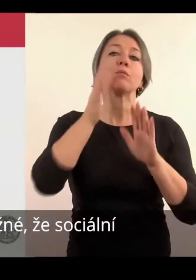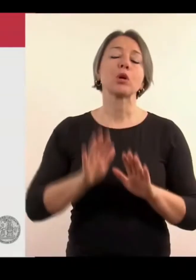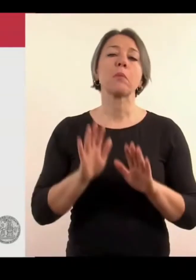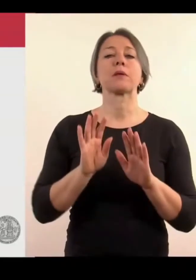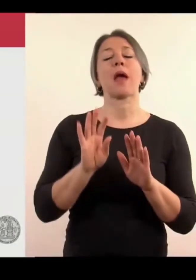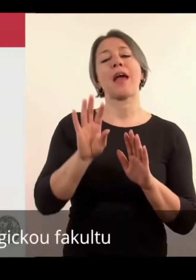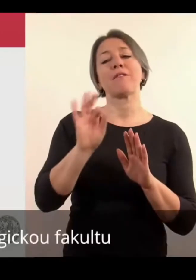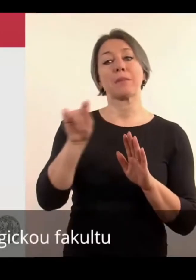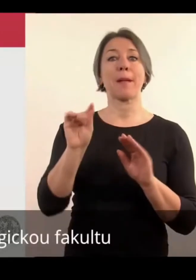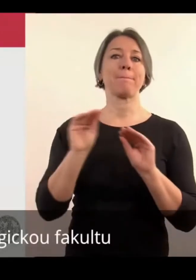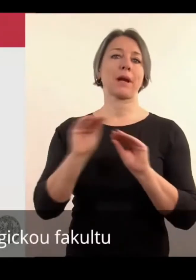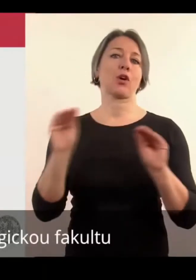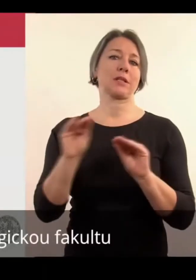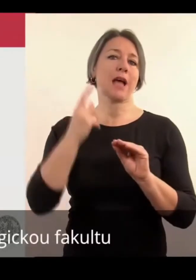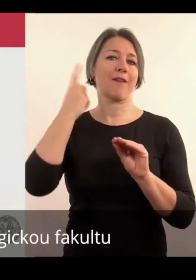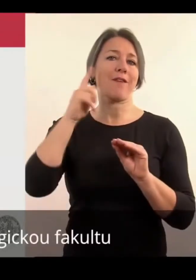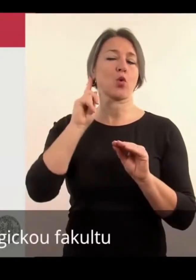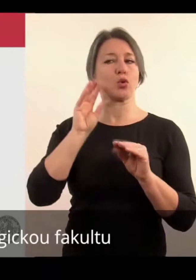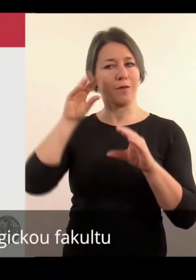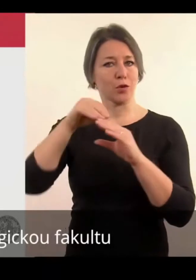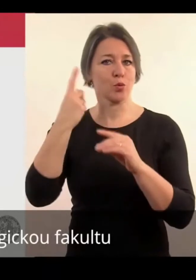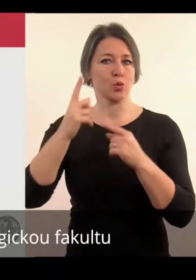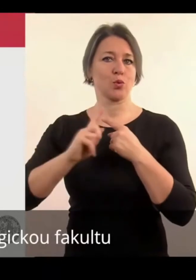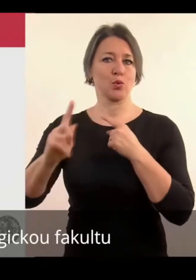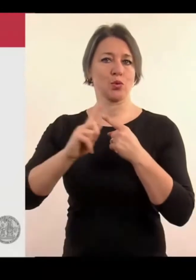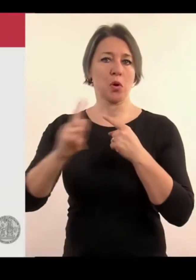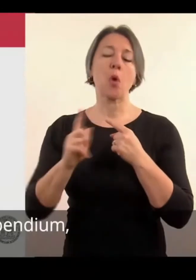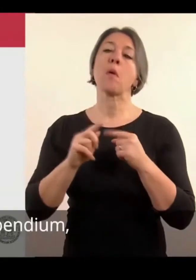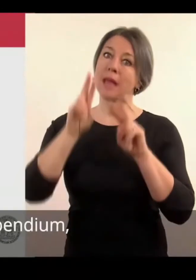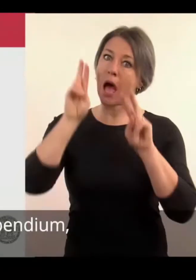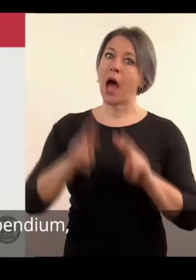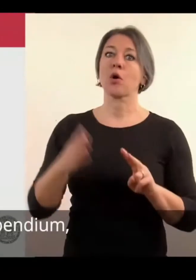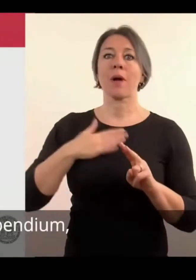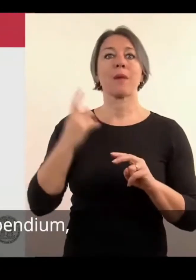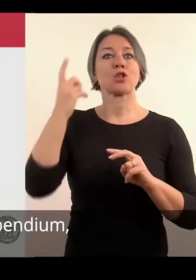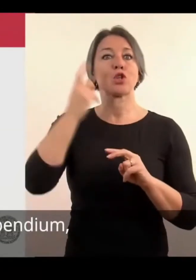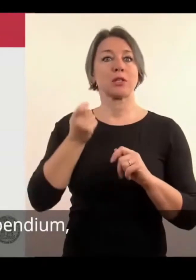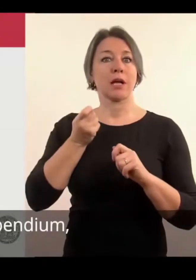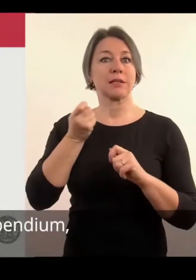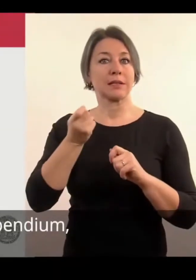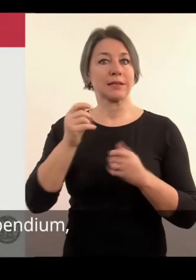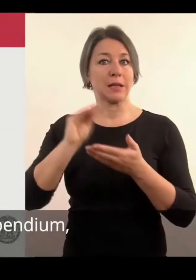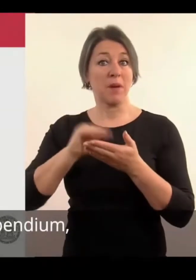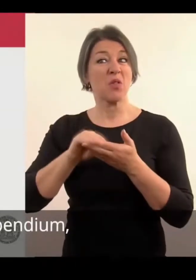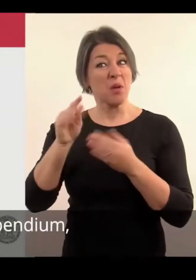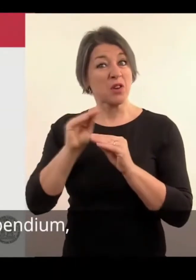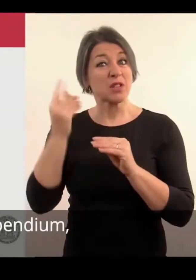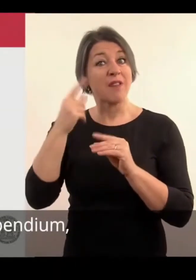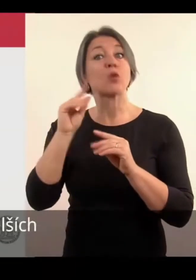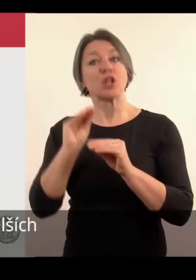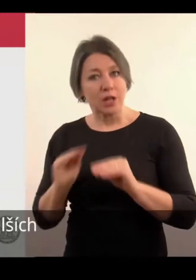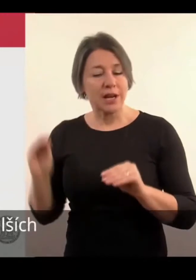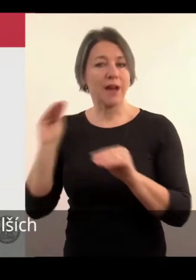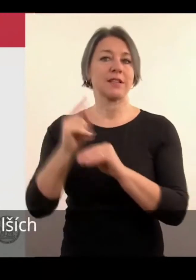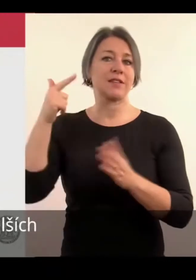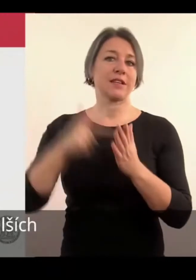Pokud byste se vybrali přímo pedagogickou fakultou a měli jste národ na sociální stipendium, tak teď budická fakulta ještě třistívá